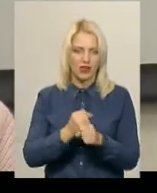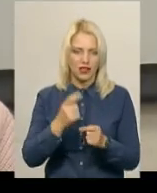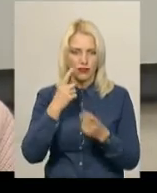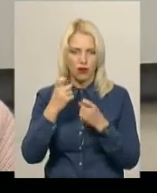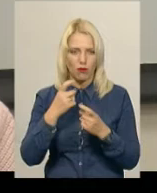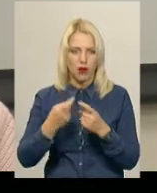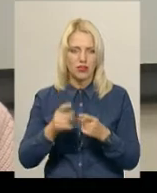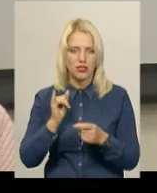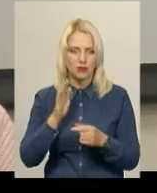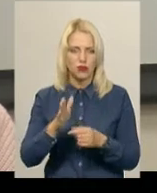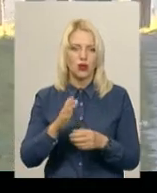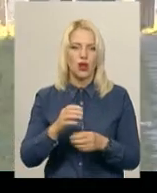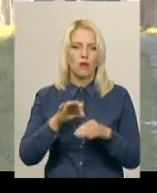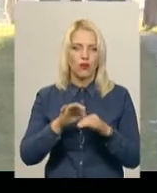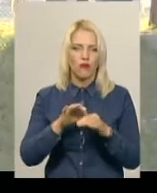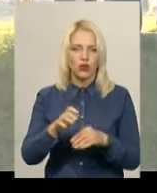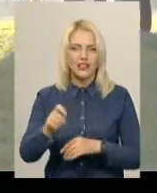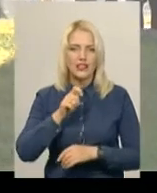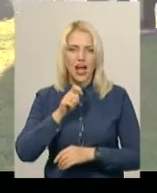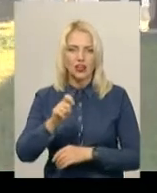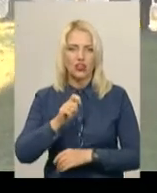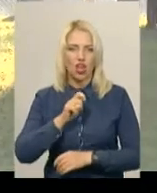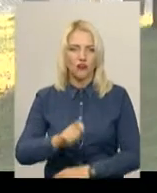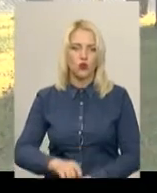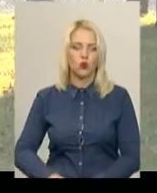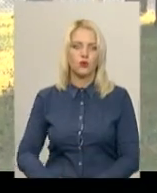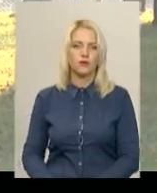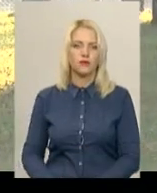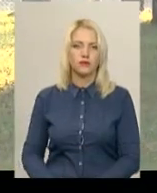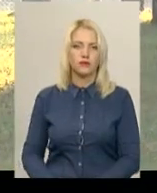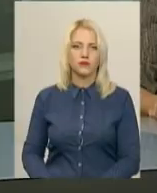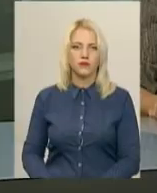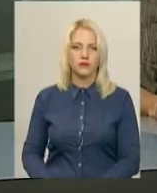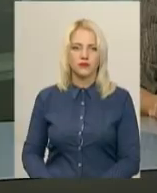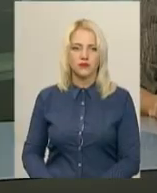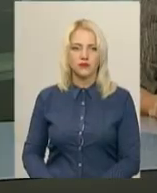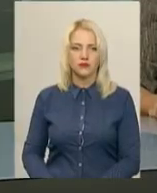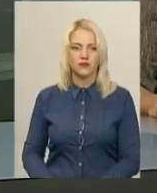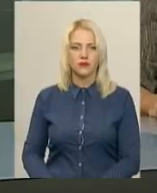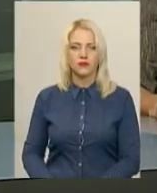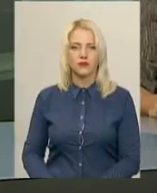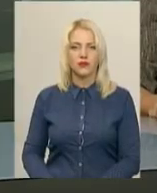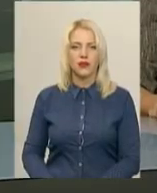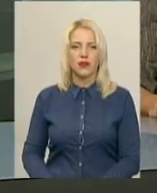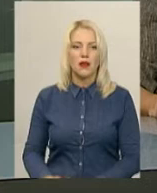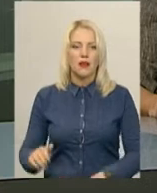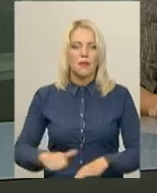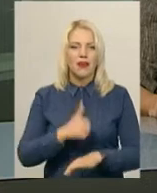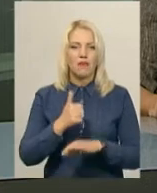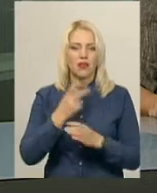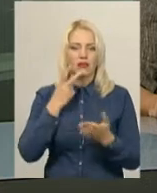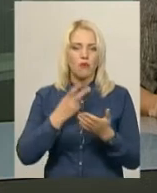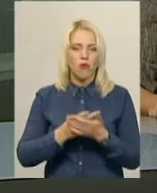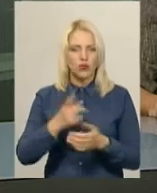грудня будуть проводитися інтерв'ю. Михайло Жола, Віктор Кривий, новини Поділля, центр. Прем'єрний показ